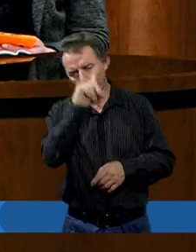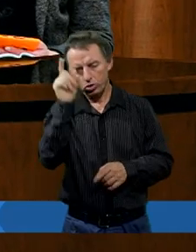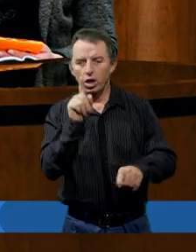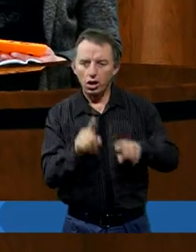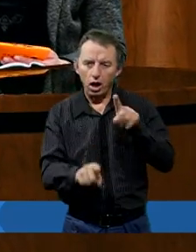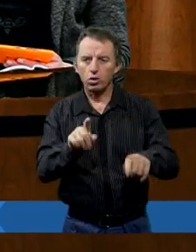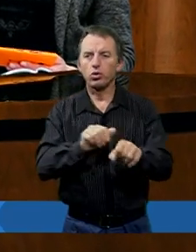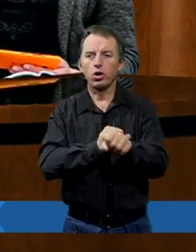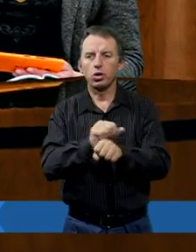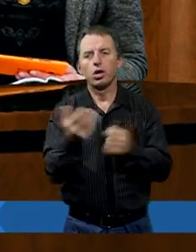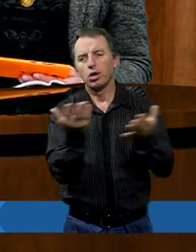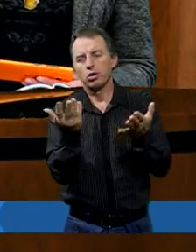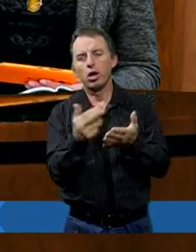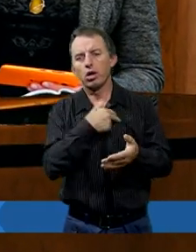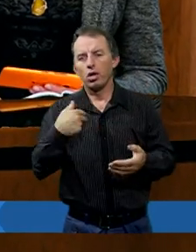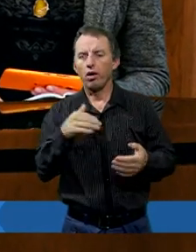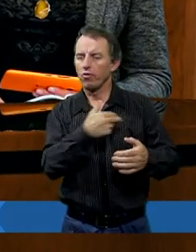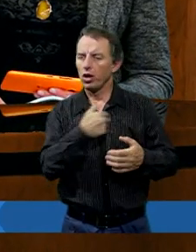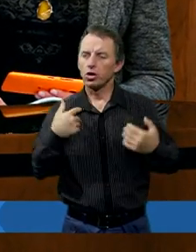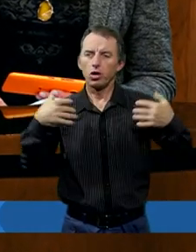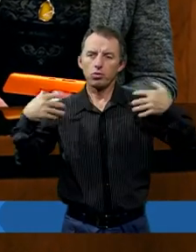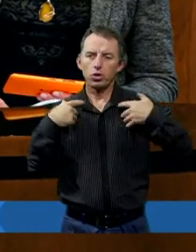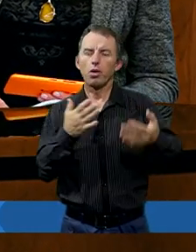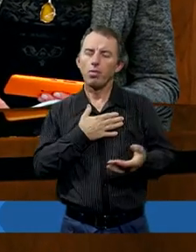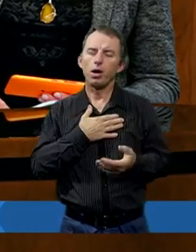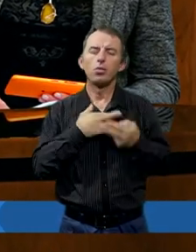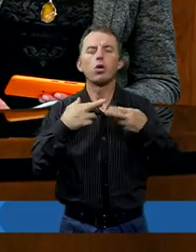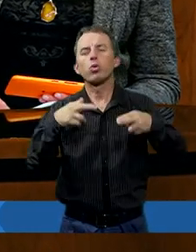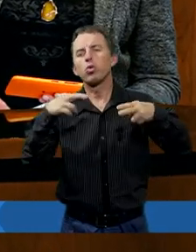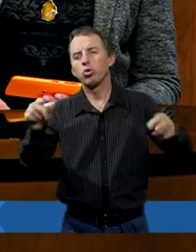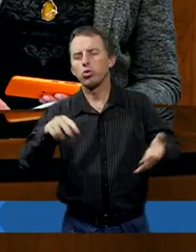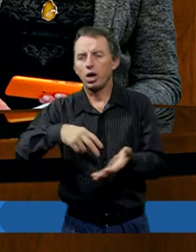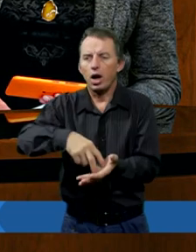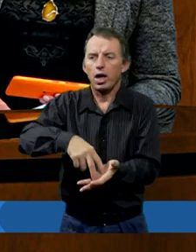jest. Tak, że gdzieś tam w naszym życiu mamy różne lęki.